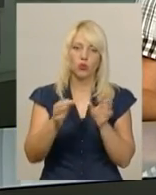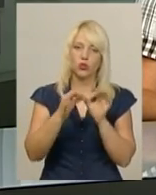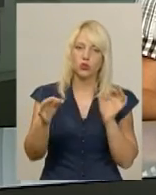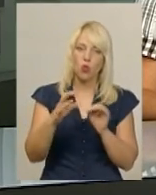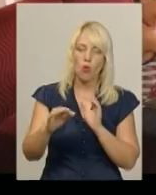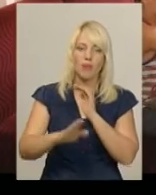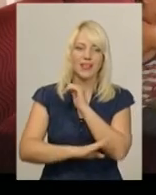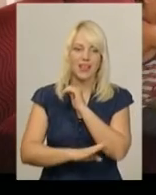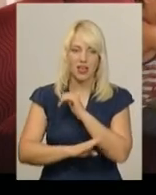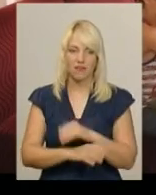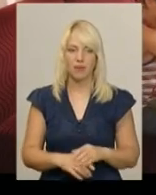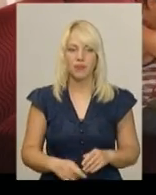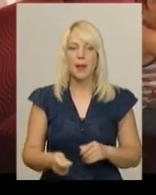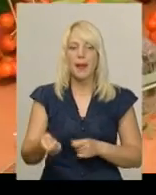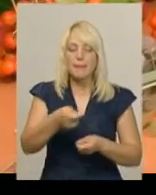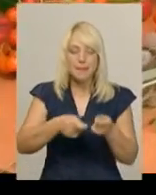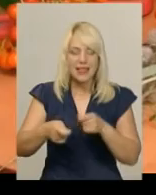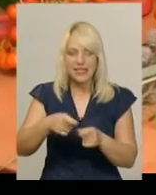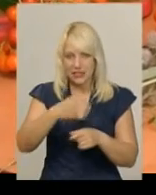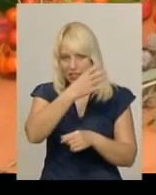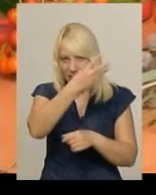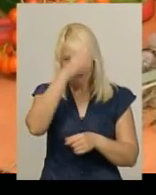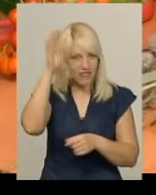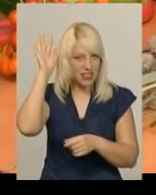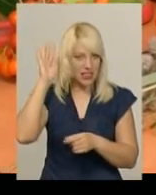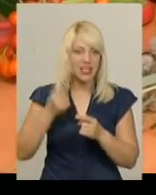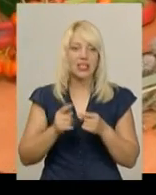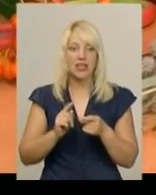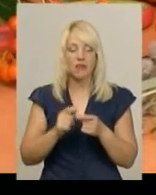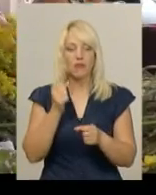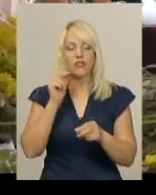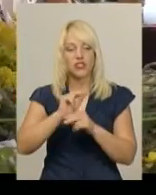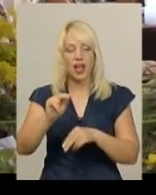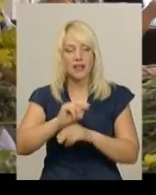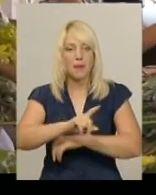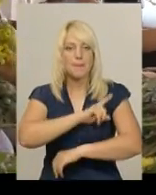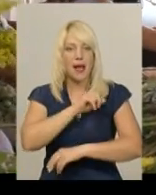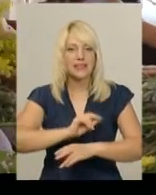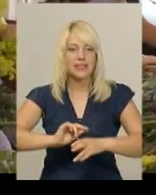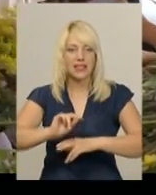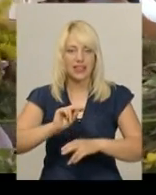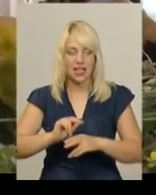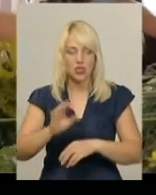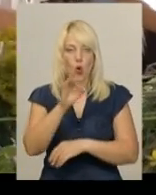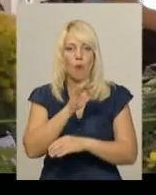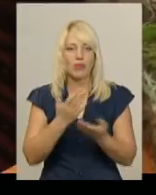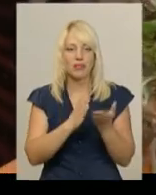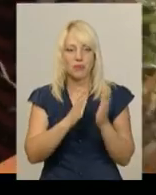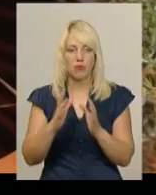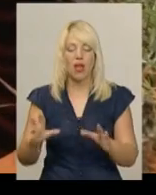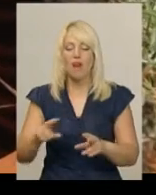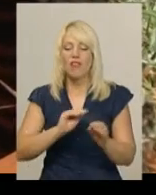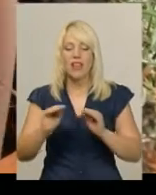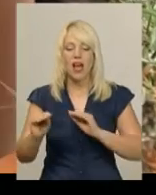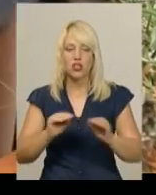Далі. Плести він кістрав та квітів вчать дітей на майстер-класі в обласній дитячій бібліотеці. Його влаштували в рамках виставки